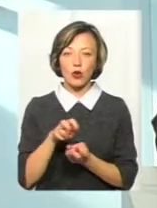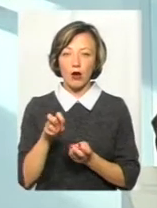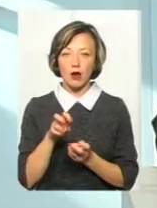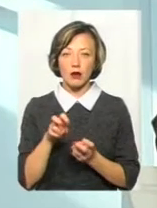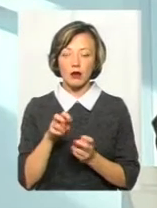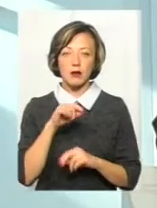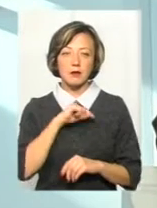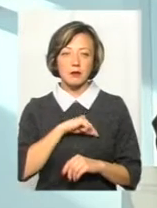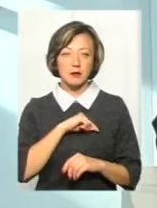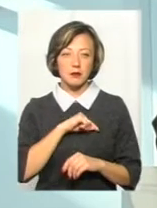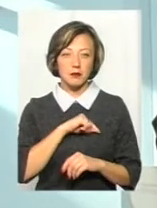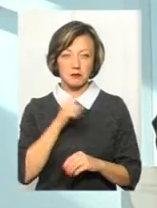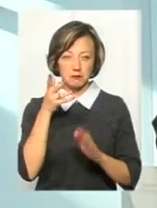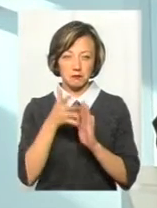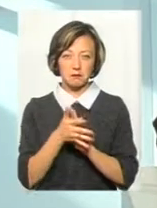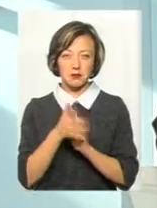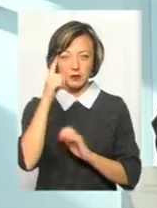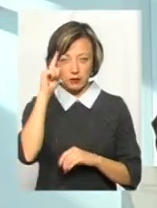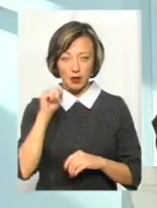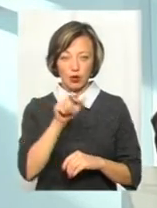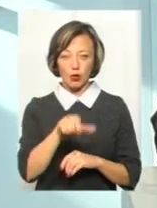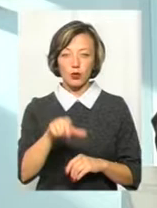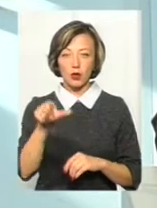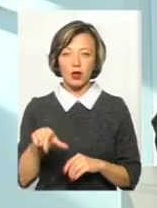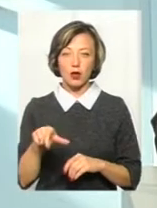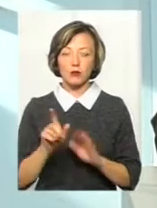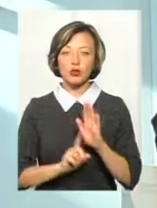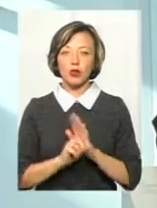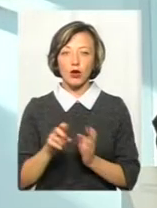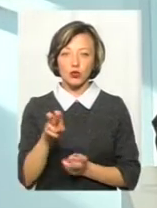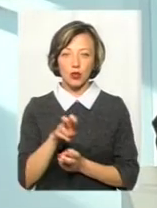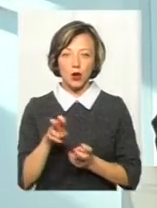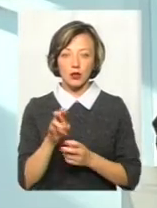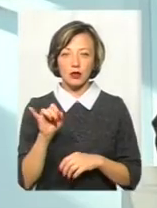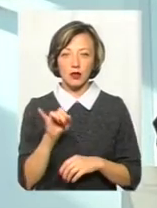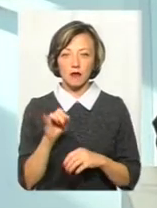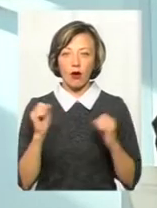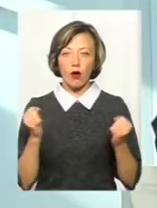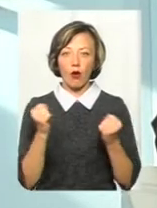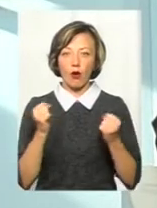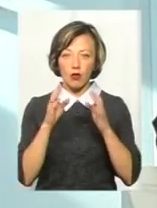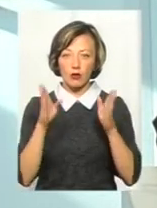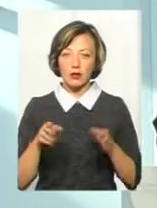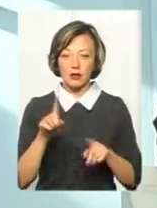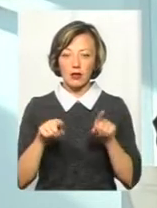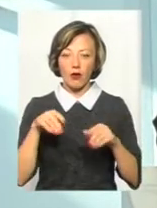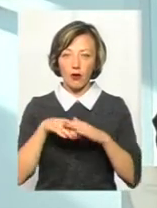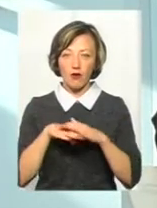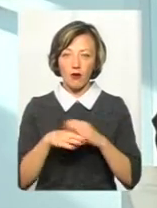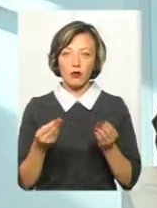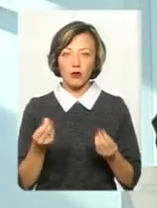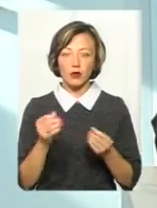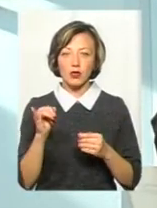психологію, вони знають людей, починають шукати і в холодильниках, які ховають гроші,